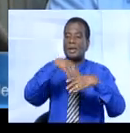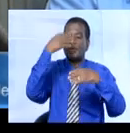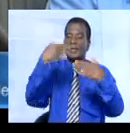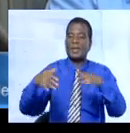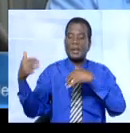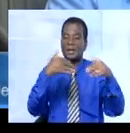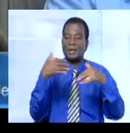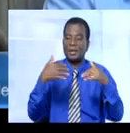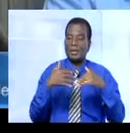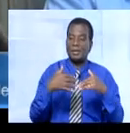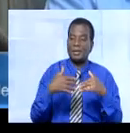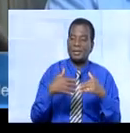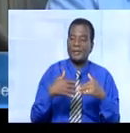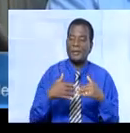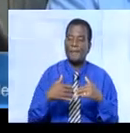-restaurant,